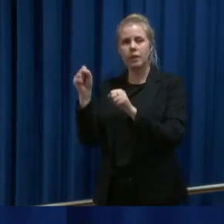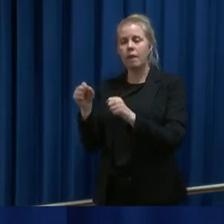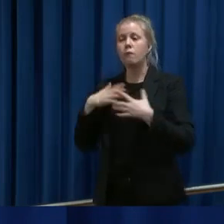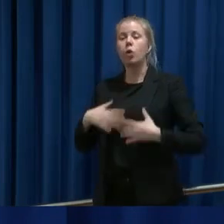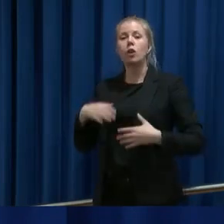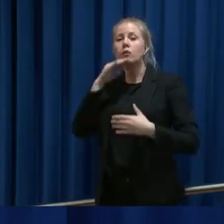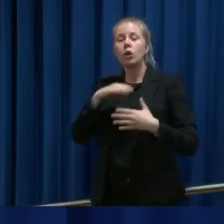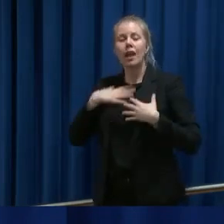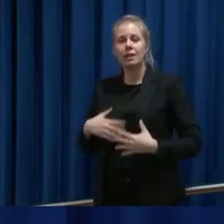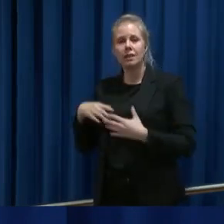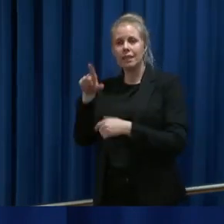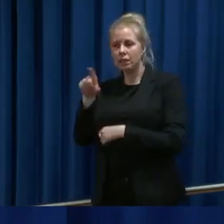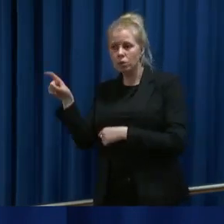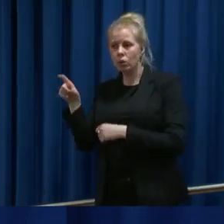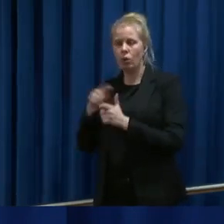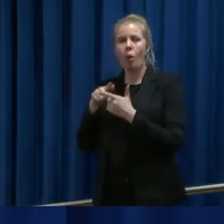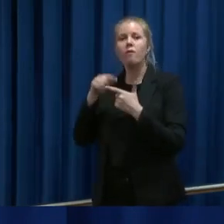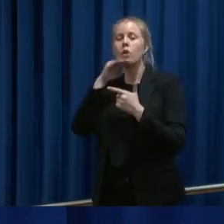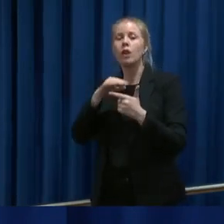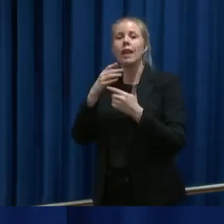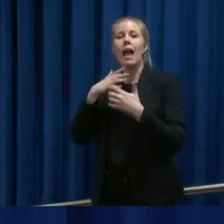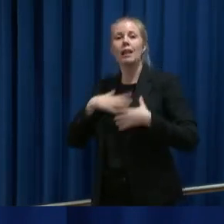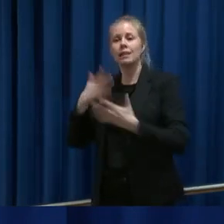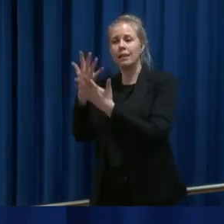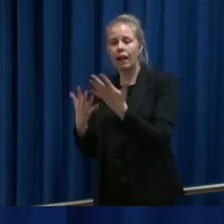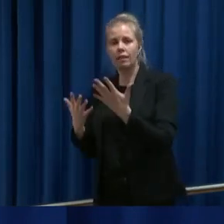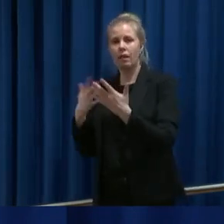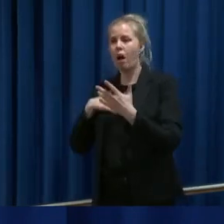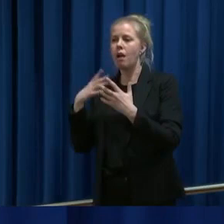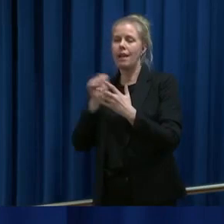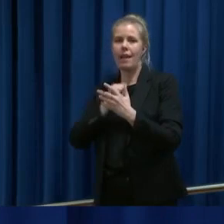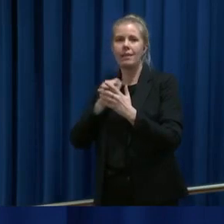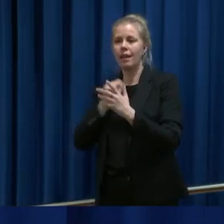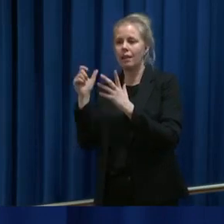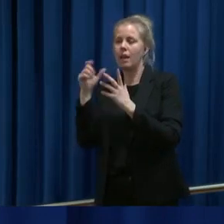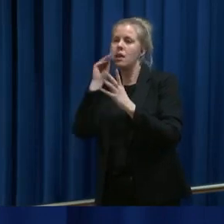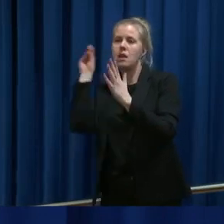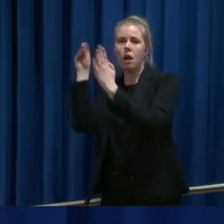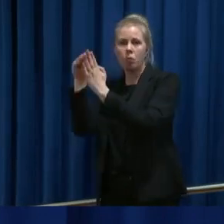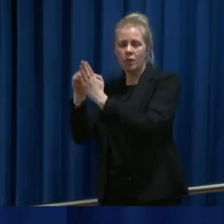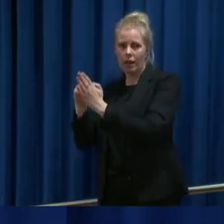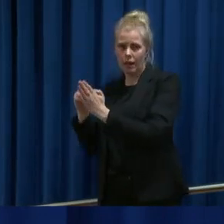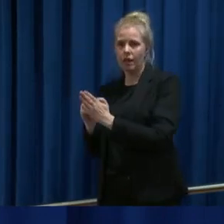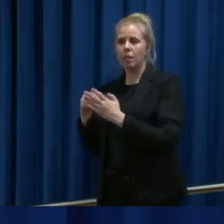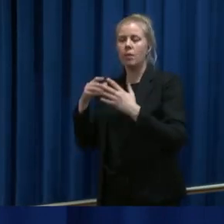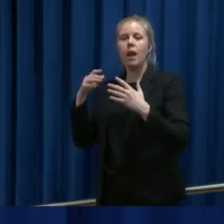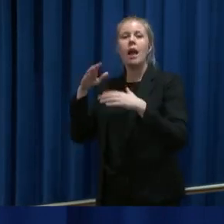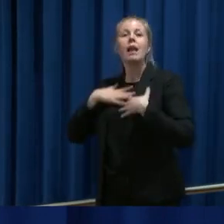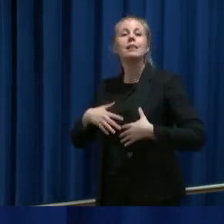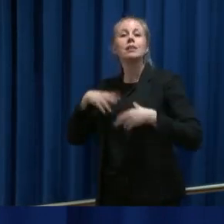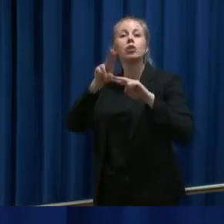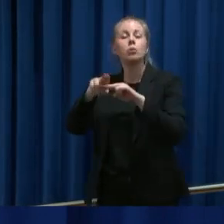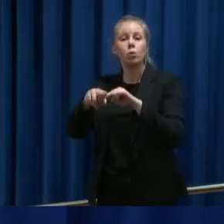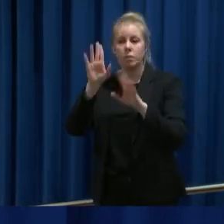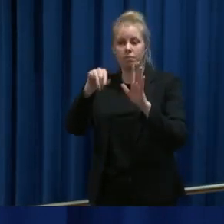Folkehelsinstituttet og Norsk Helsenett lager nå et system for selvrapportering av luftveisensymptomer fra innbyggerne.